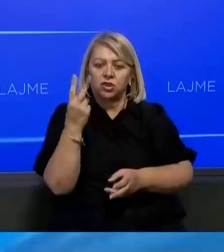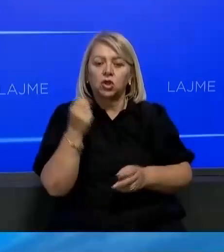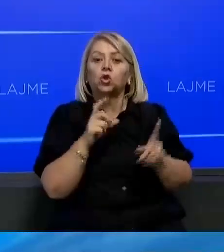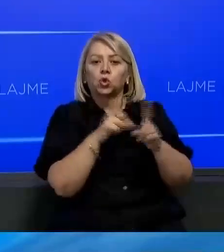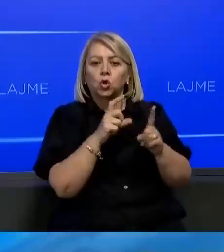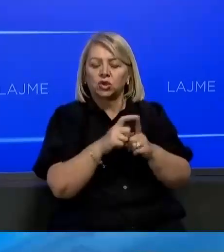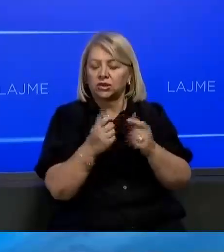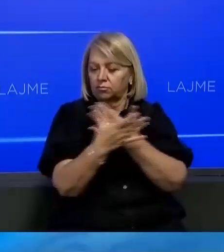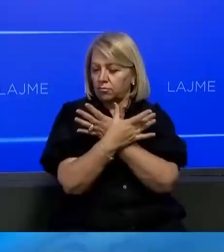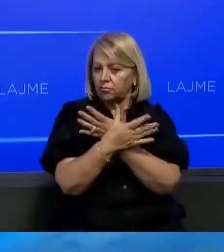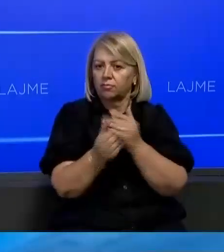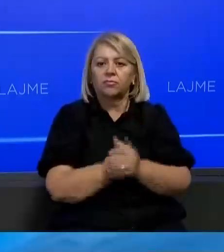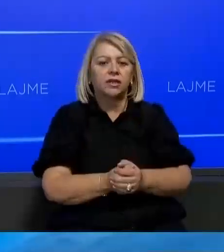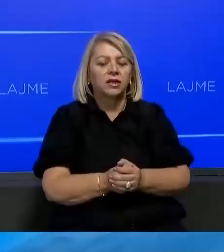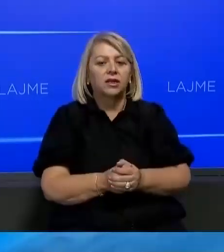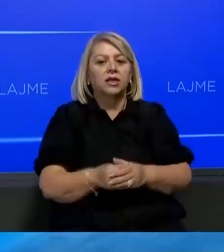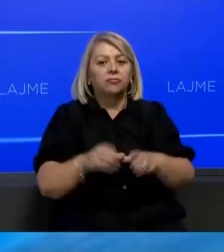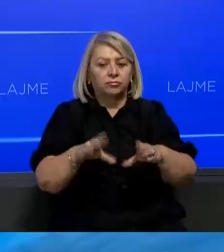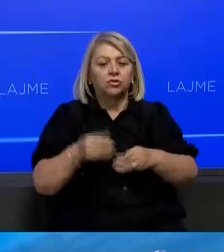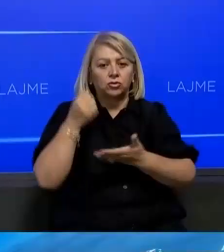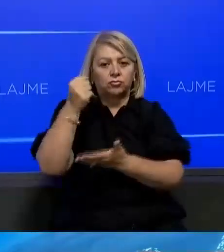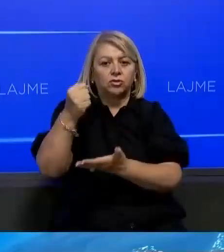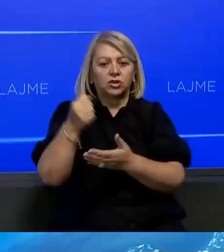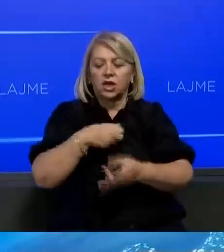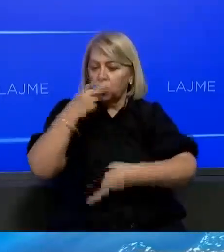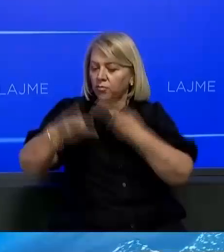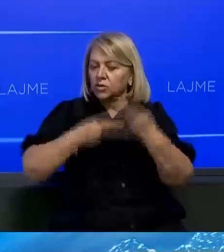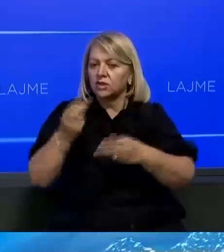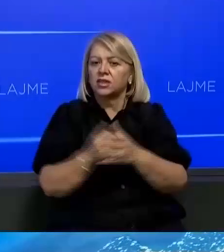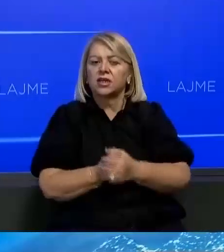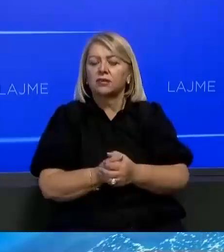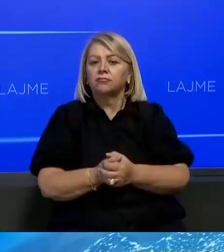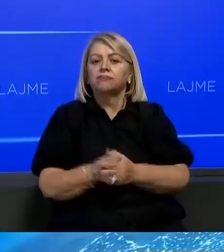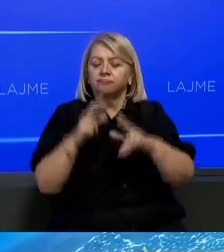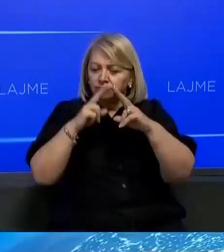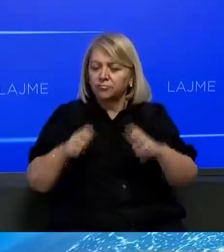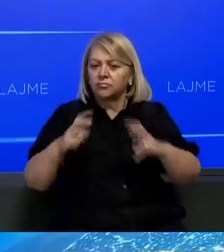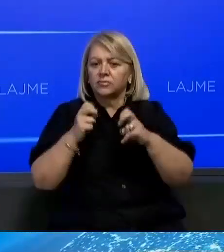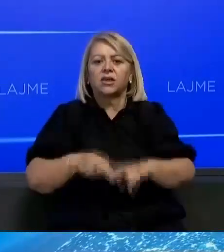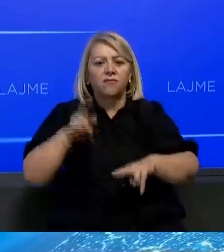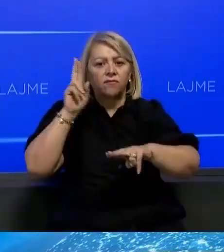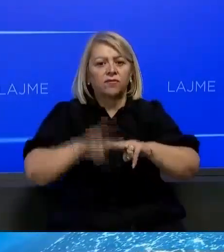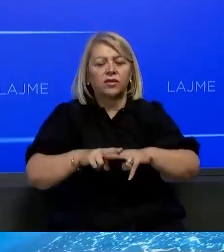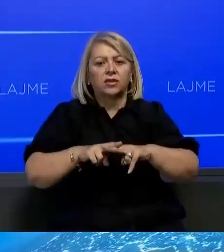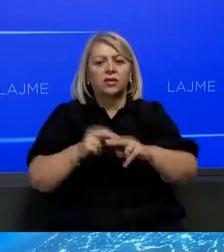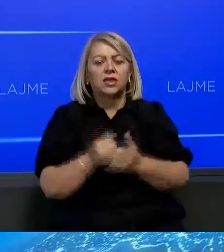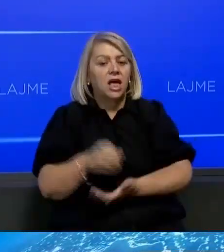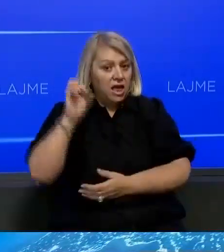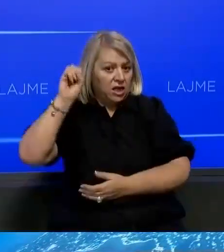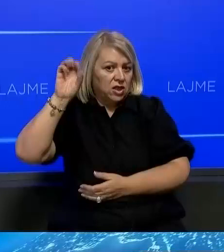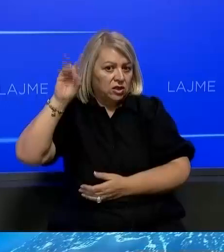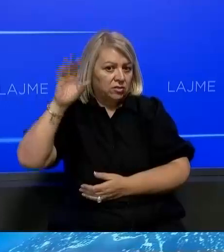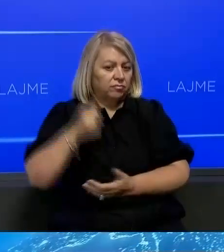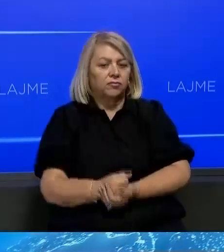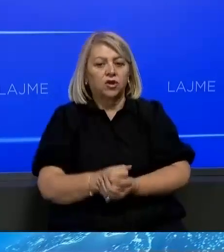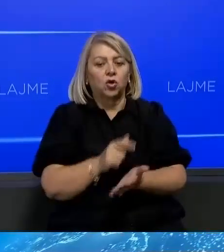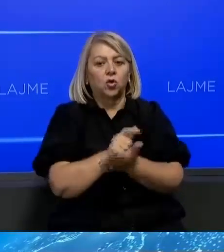Gjithashtu deputetet e ka miratuar bugjetin e Komisionit Hetimor Parlamentar lidhur me procesin e vendimarjes në sektorin e energjis për